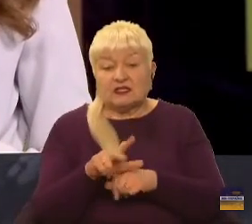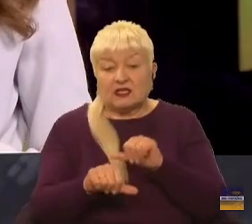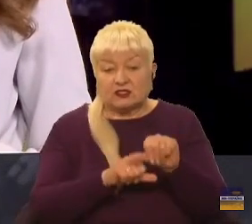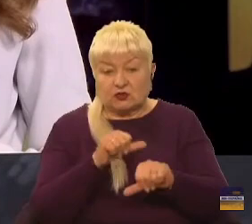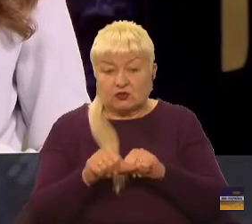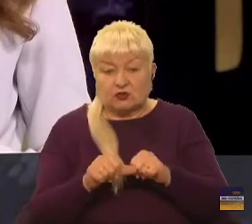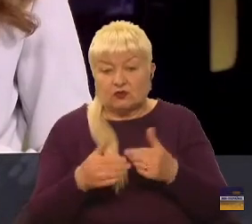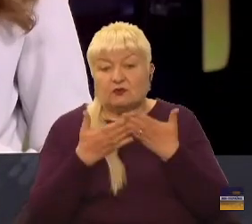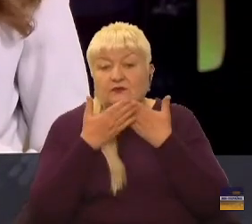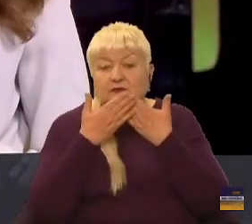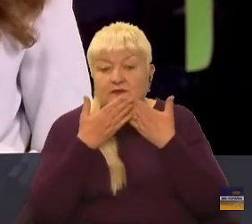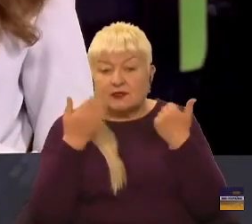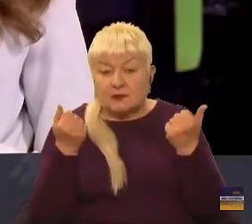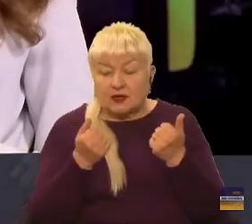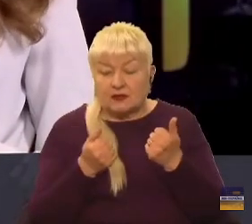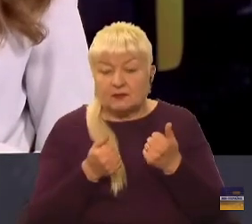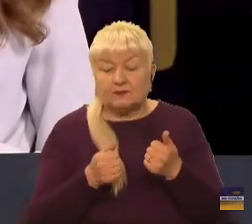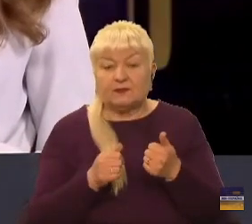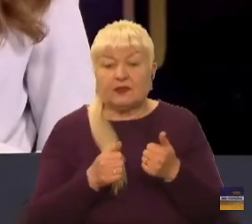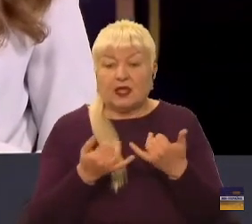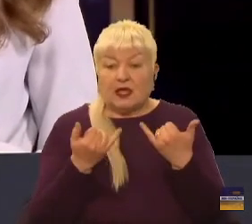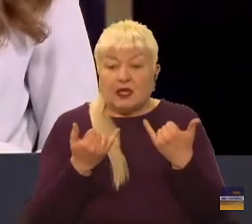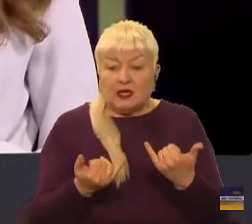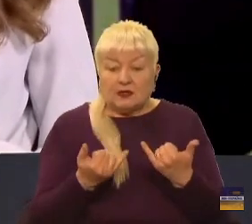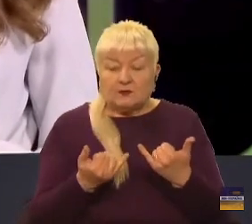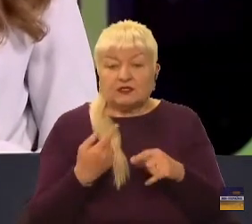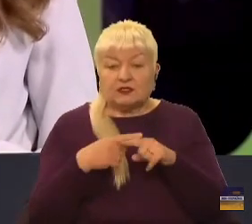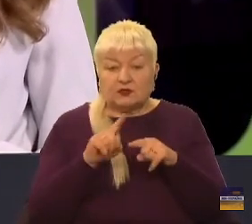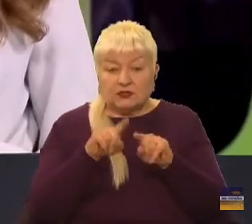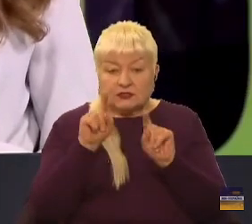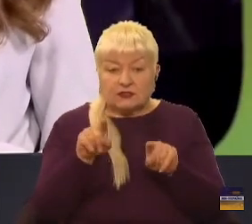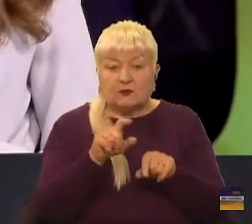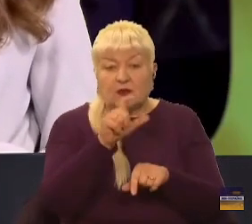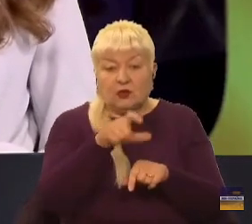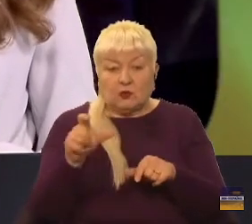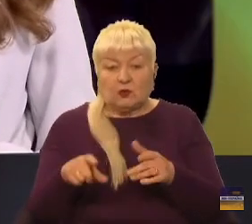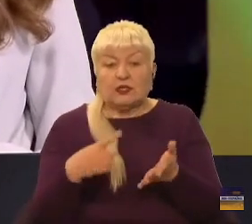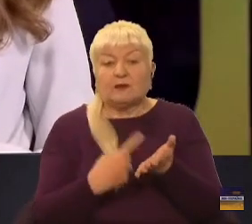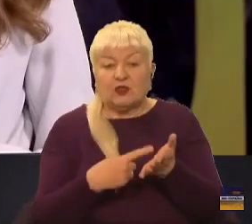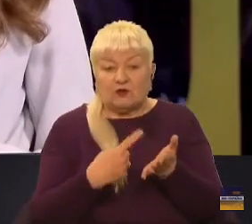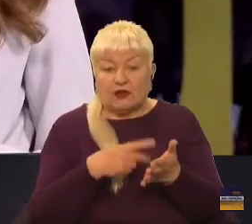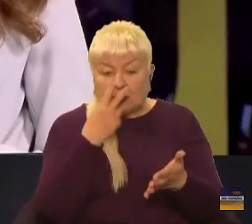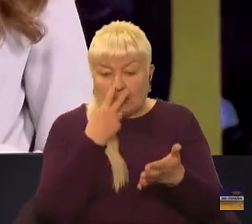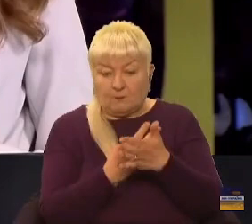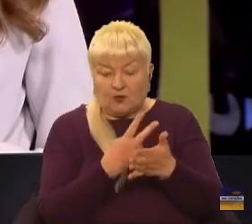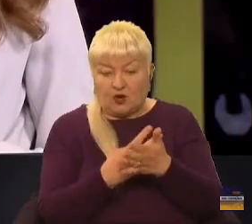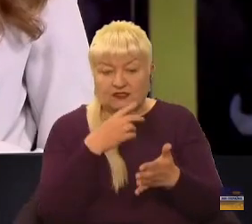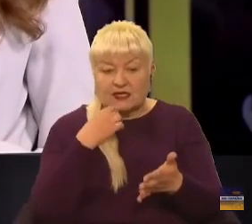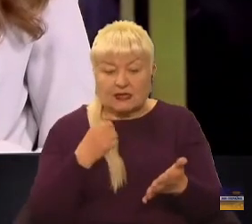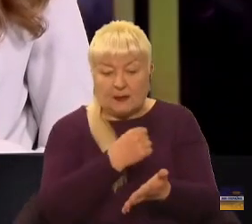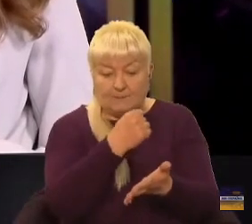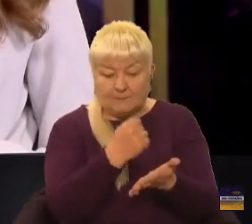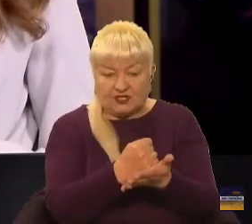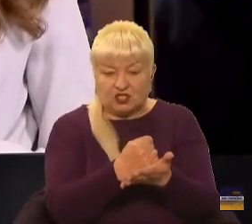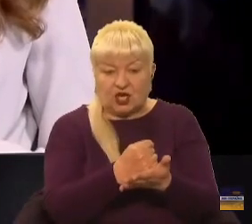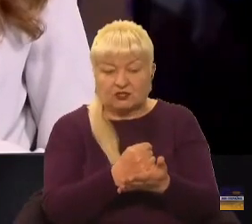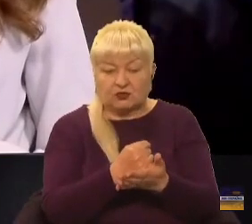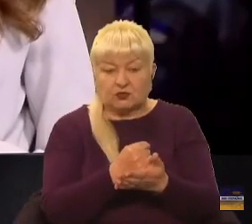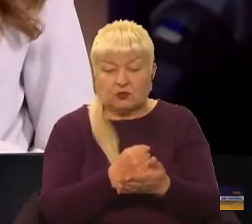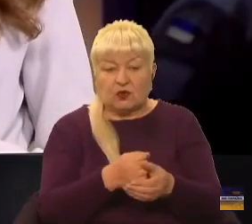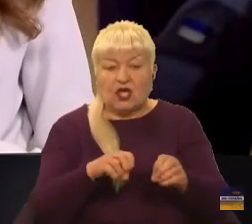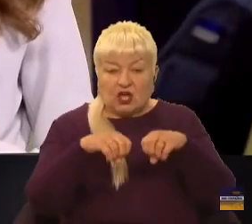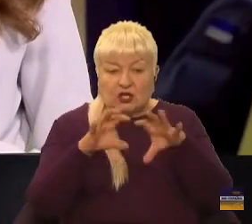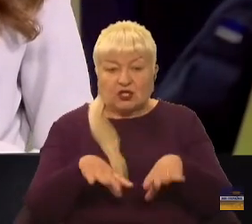не існує. Ми сьогодні цим людям довели, показали з мокрою початкою рішення українського уряду.